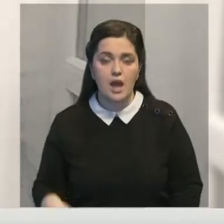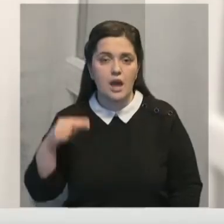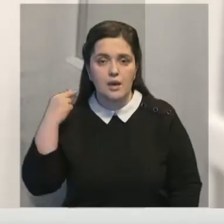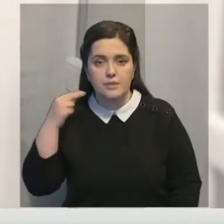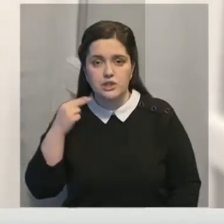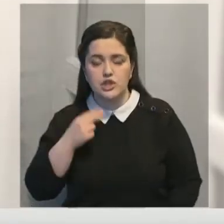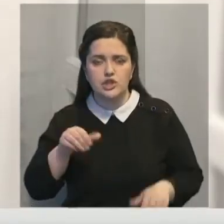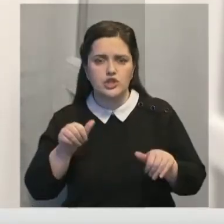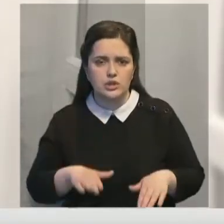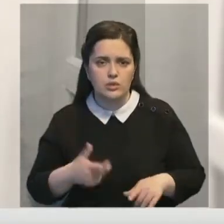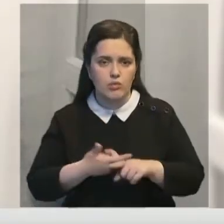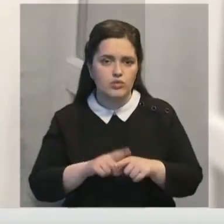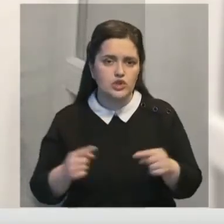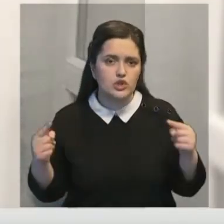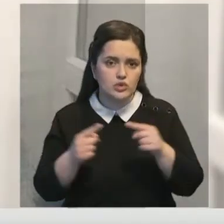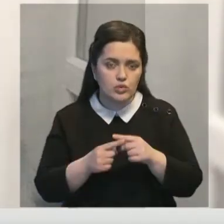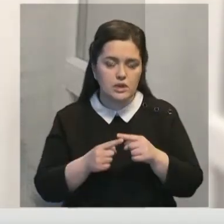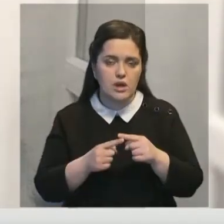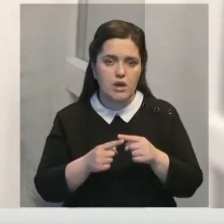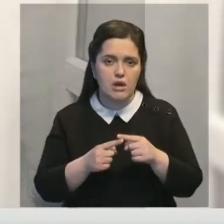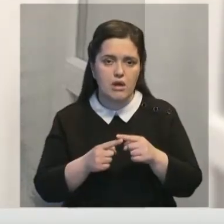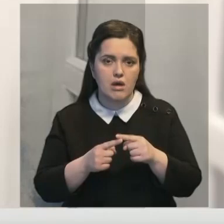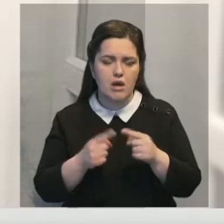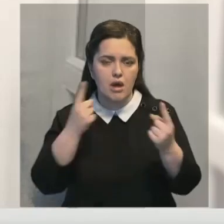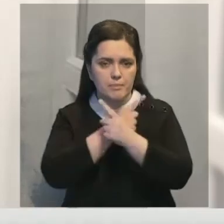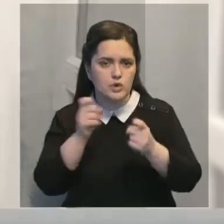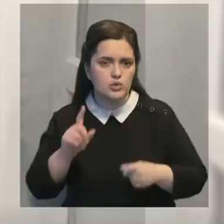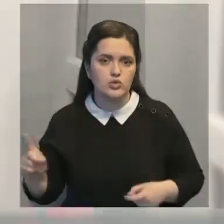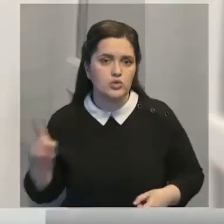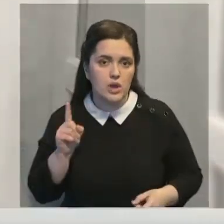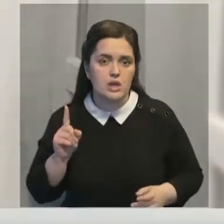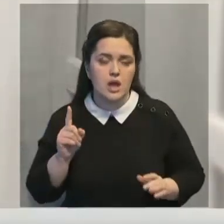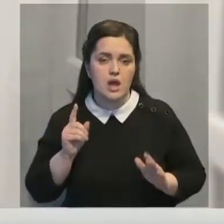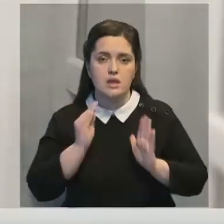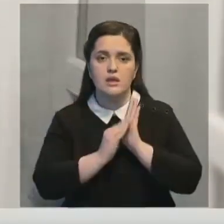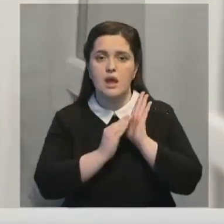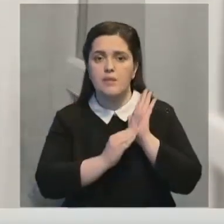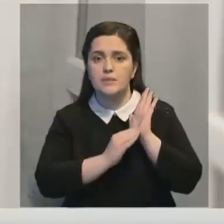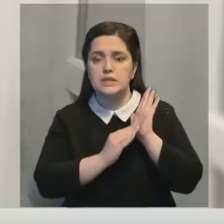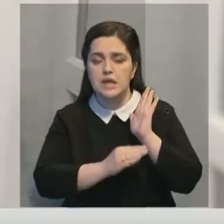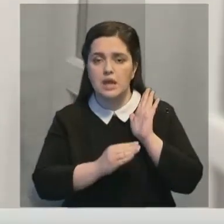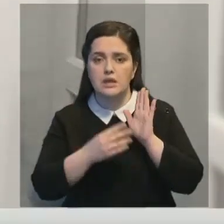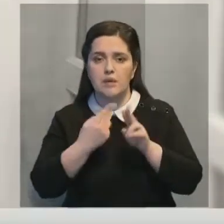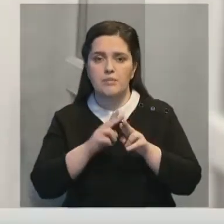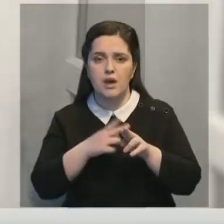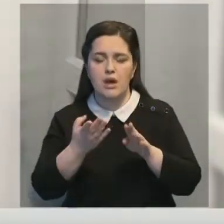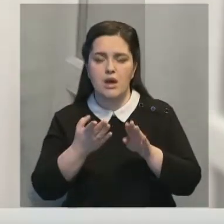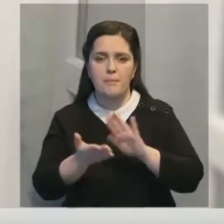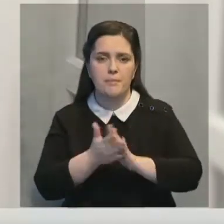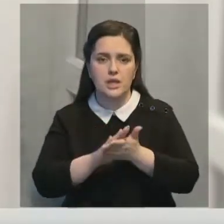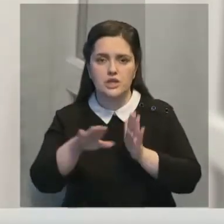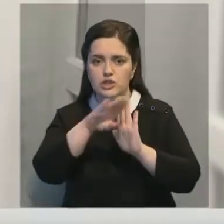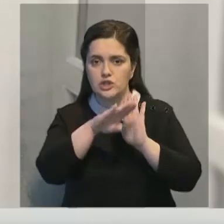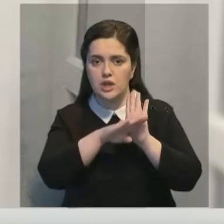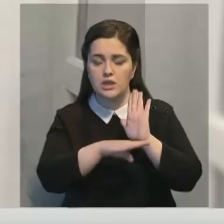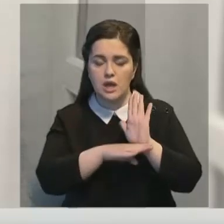четко обрисовать, что он ждет, и написал в самом тексте указа регламентирующее положение. И это